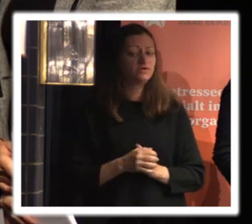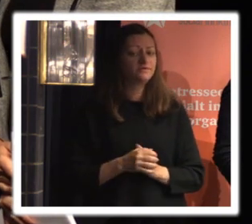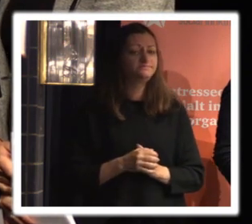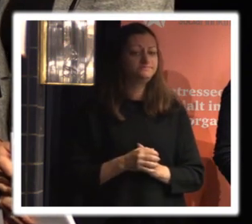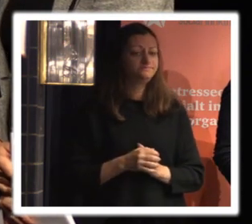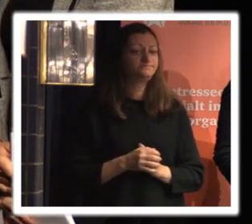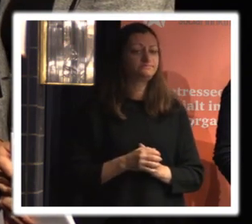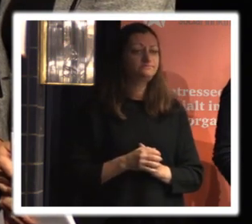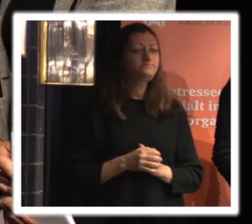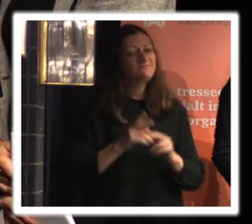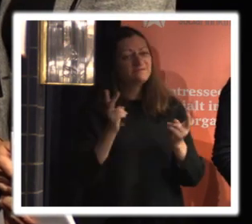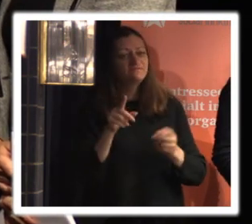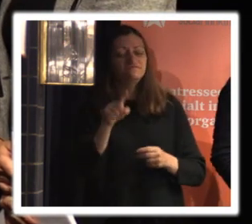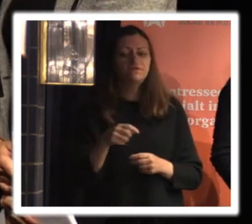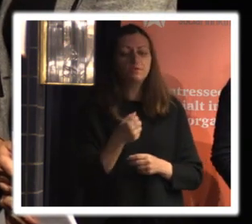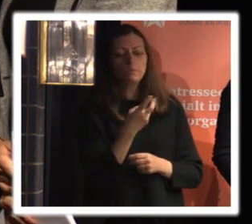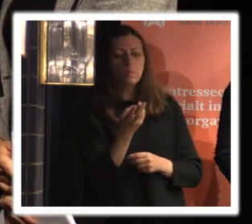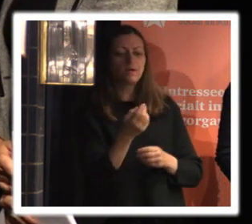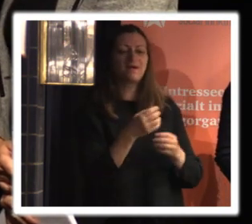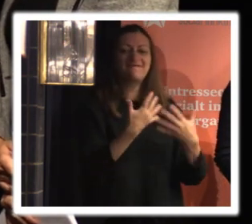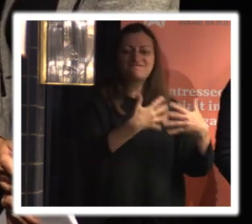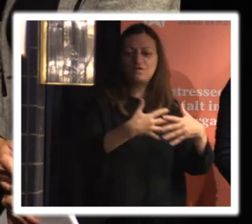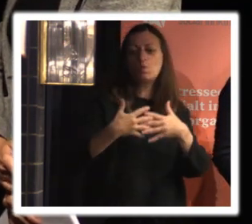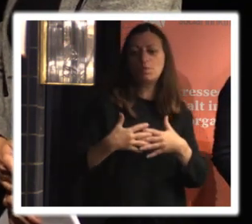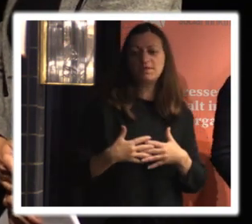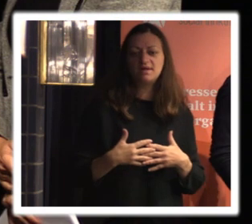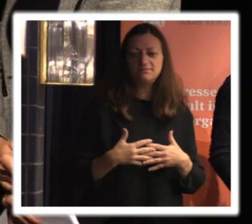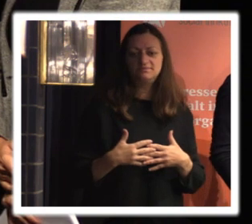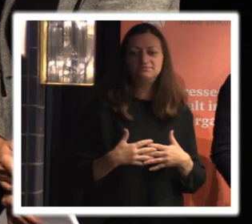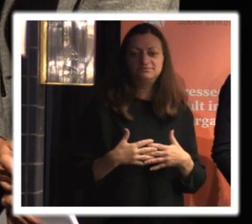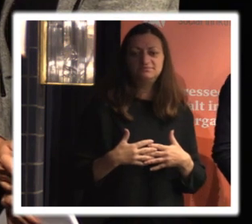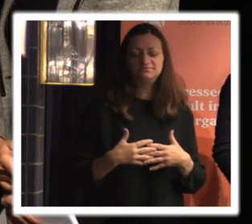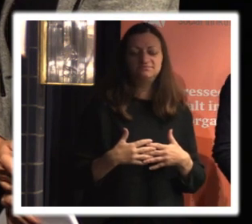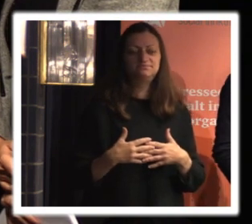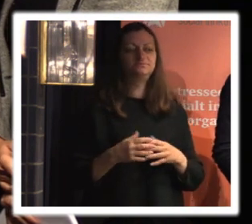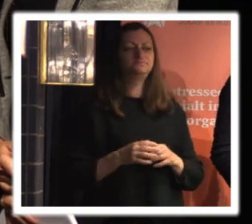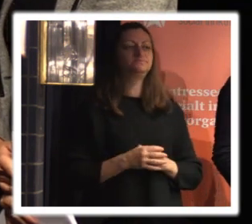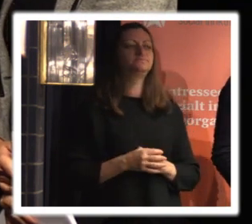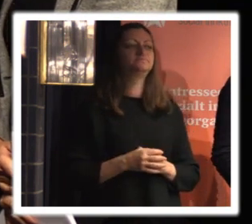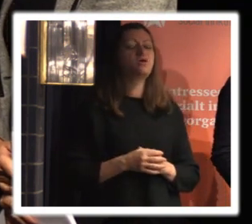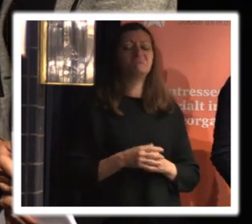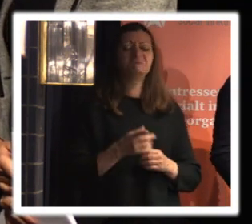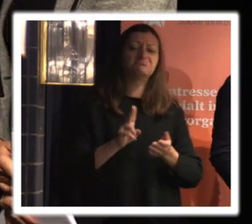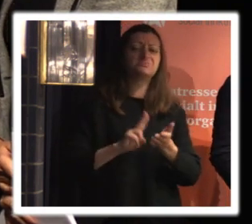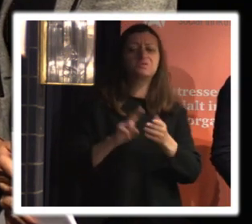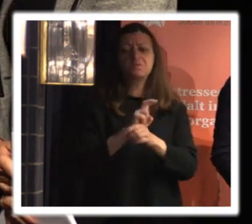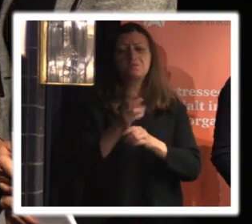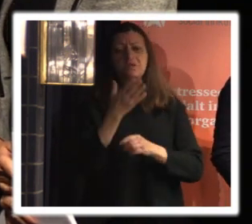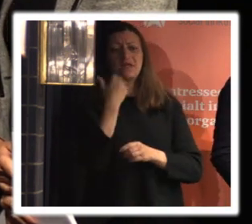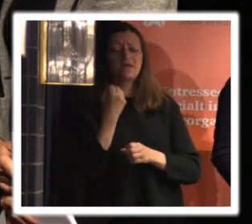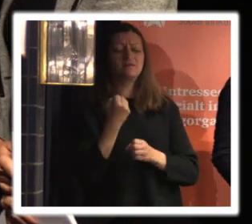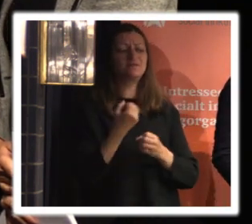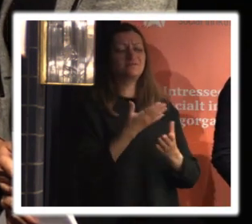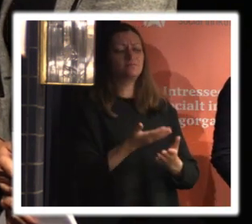för vissa liksom funktioner och sådär och ge ja men ge lite gräddfiler